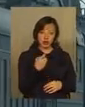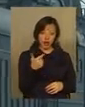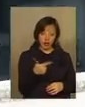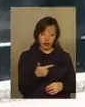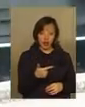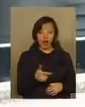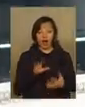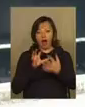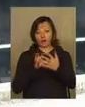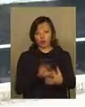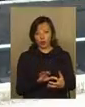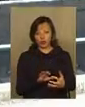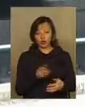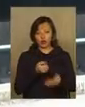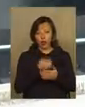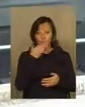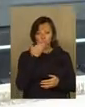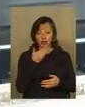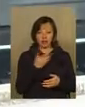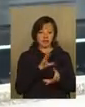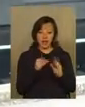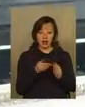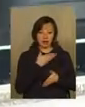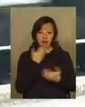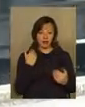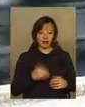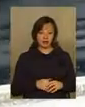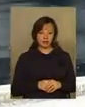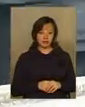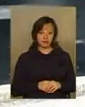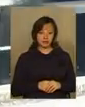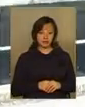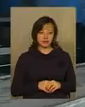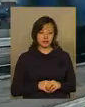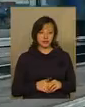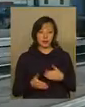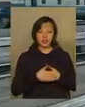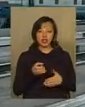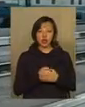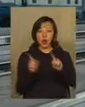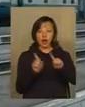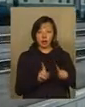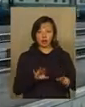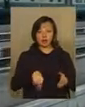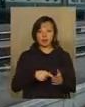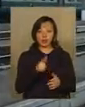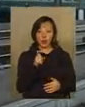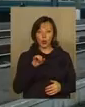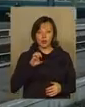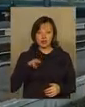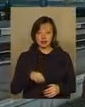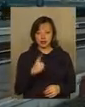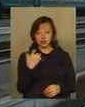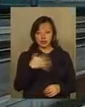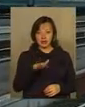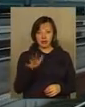100 гривень, тоді як автобусне сполучення до цього міста взагалі немає, повідомили у першому автовокзалі. Ближче до Карпат буде місто Хуст, ціна квитка